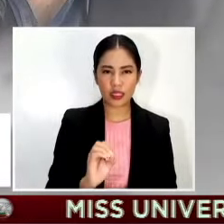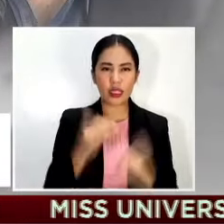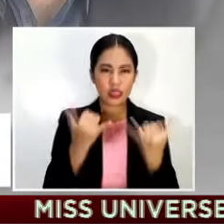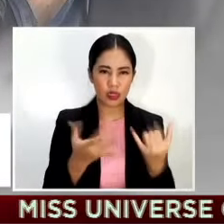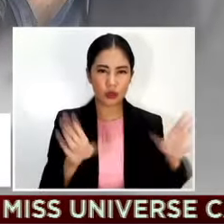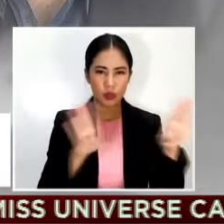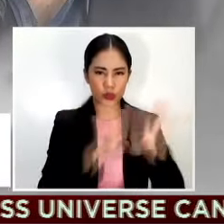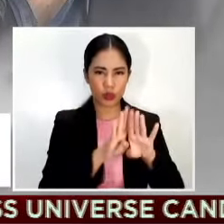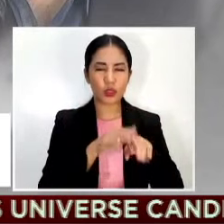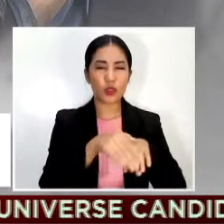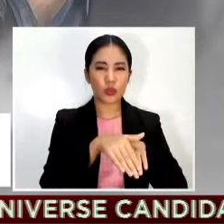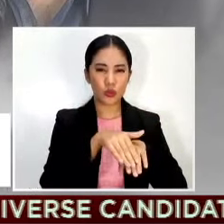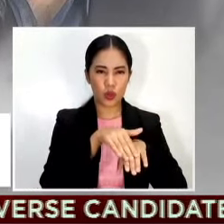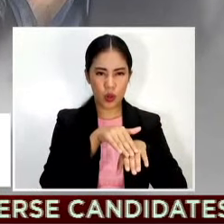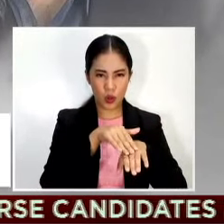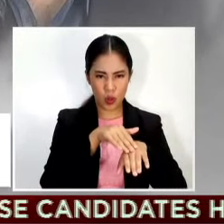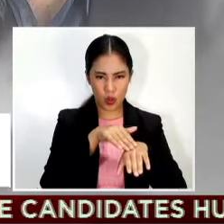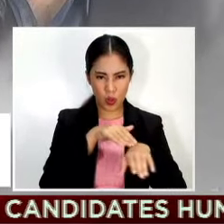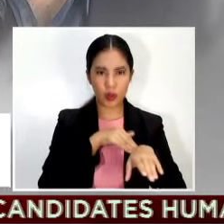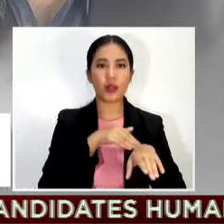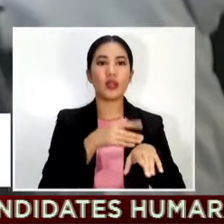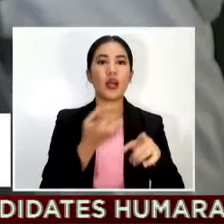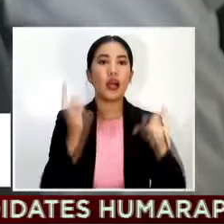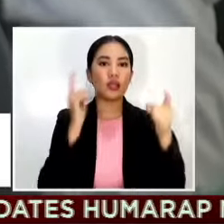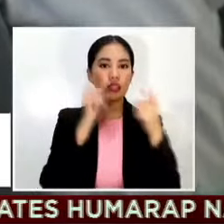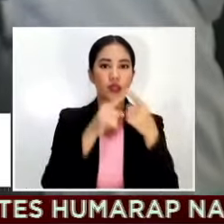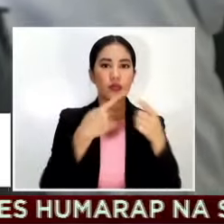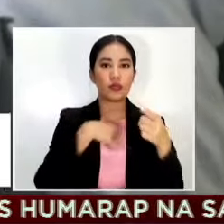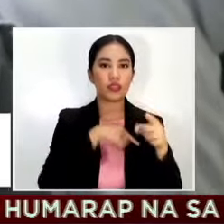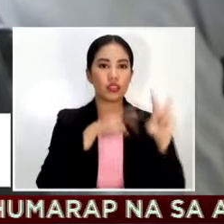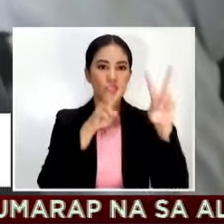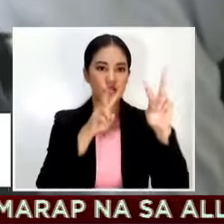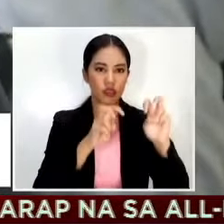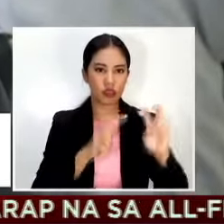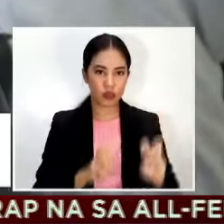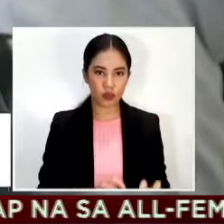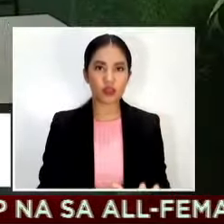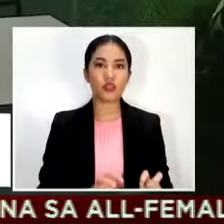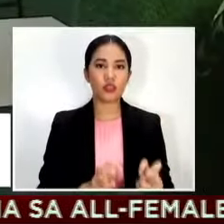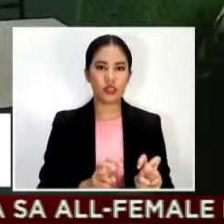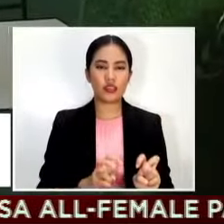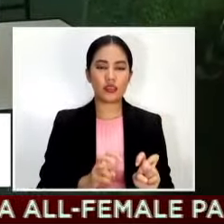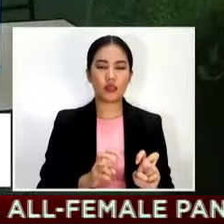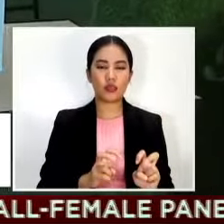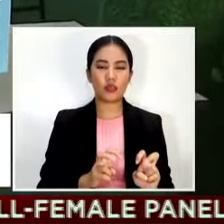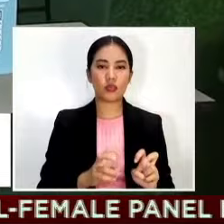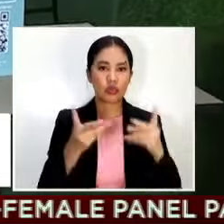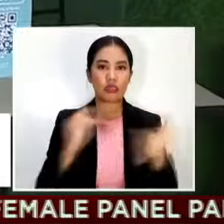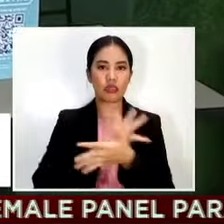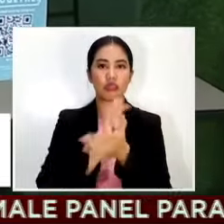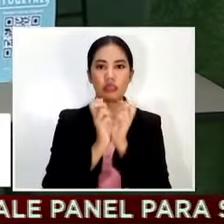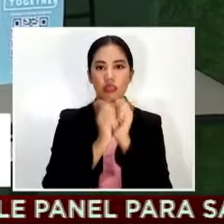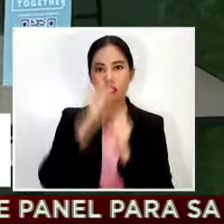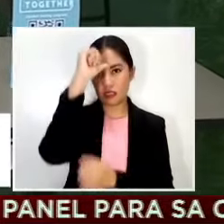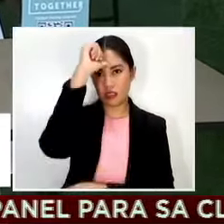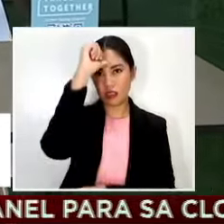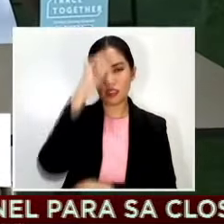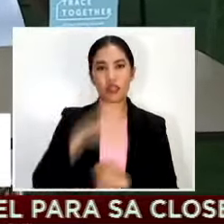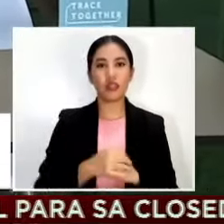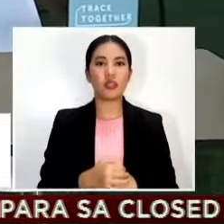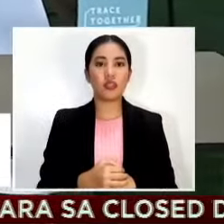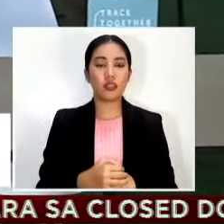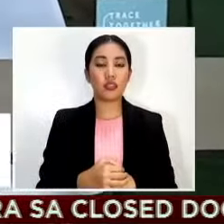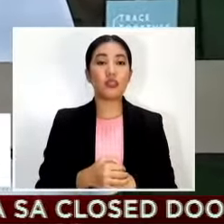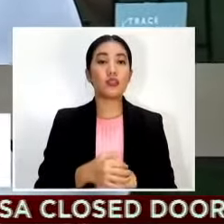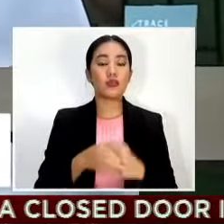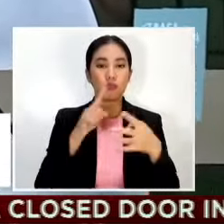malaman natin ang behavior nitong Indian variant ayon naman sa grupong RestoPH bawat linggo ay may nagsasarang restaurant